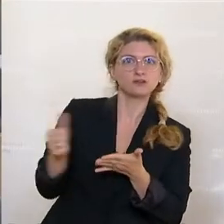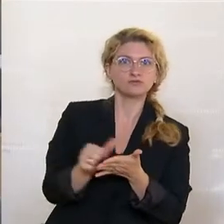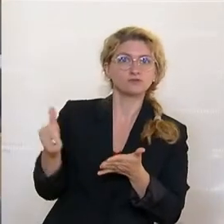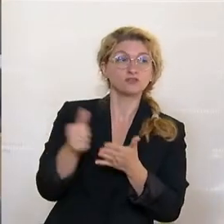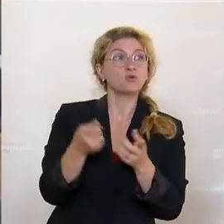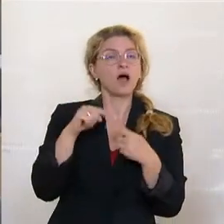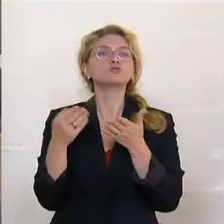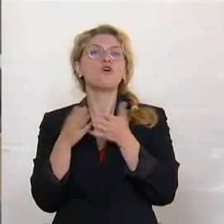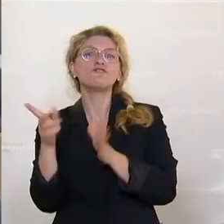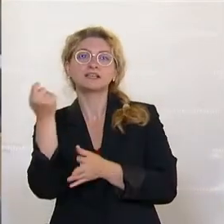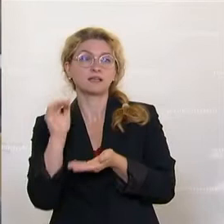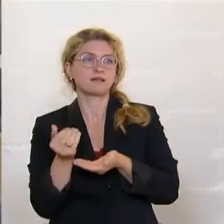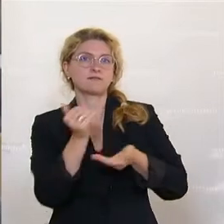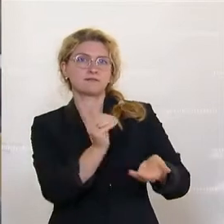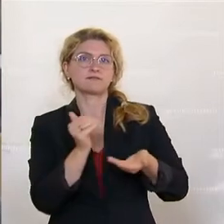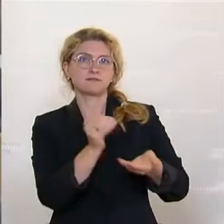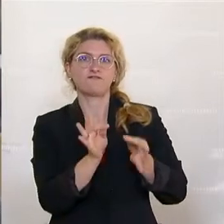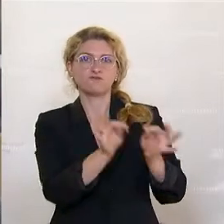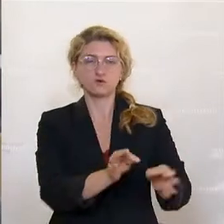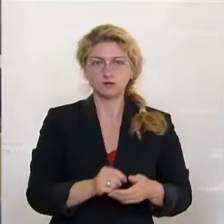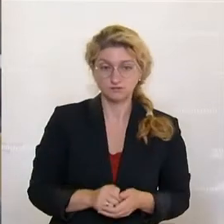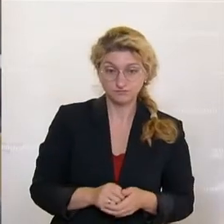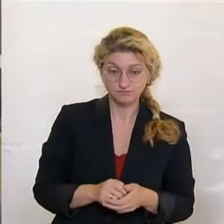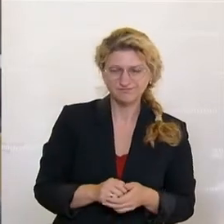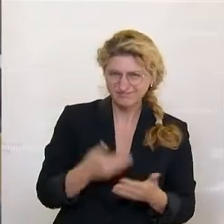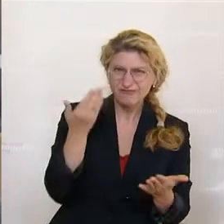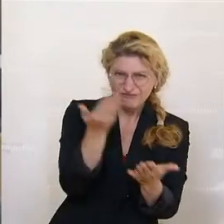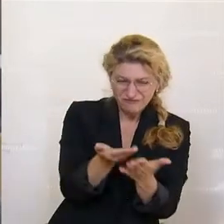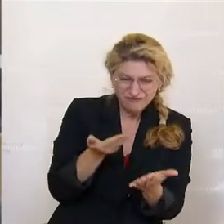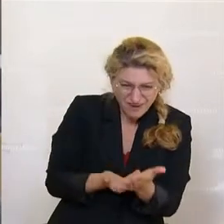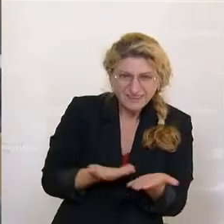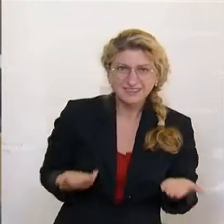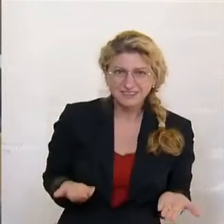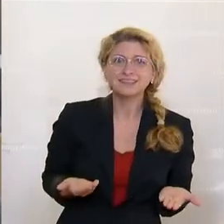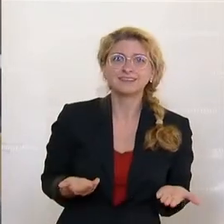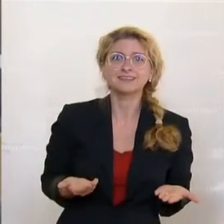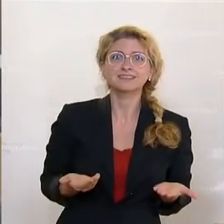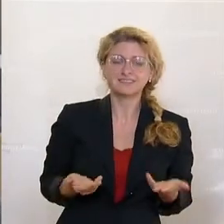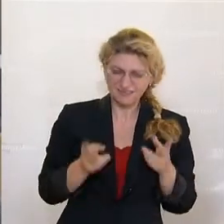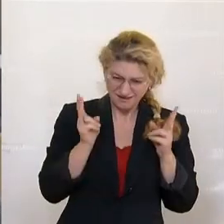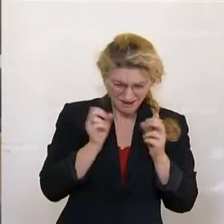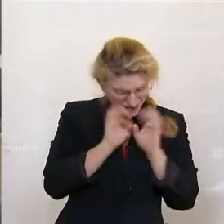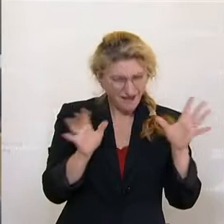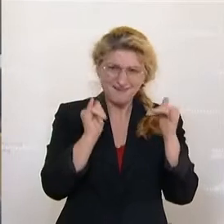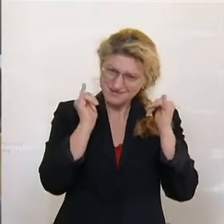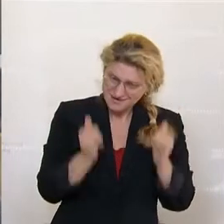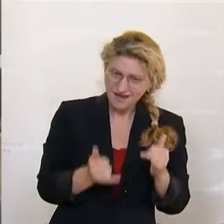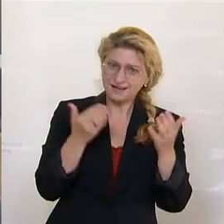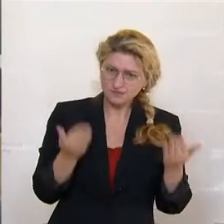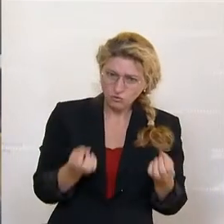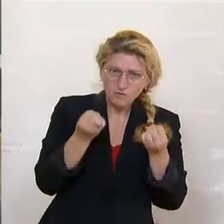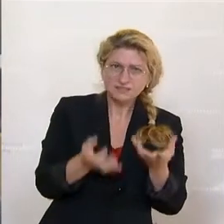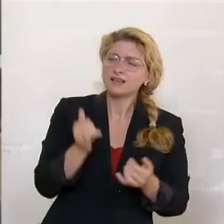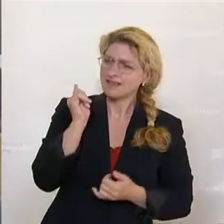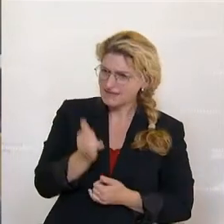öffentlichen Geldern. Das sind Fakten. Das ist ganz klar. Ja, sie war käuflich. Und ganz